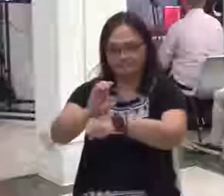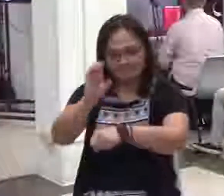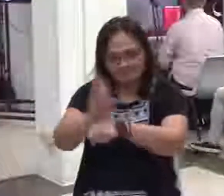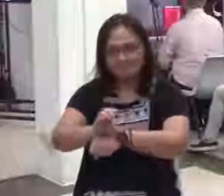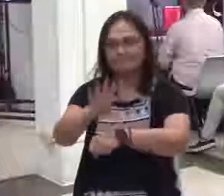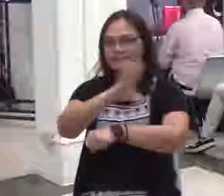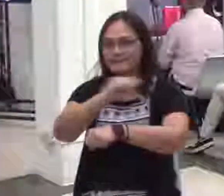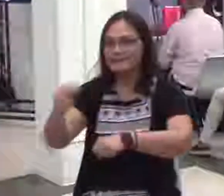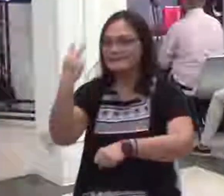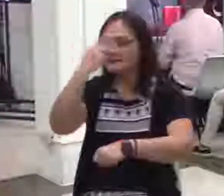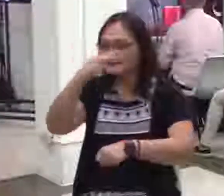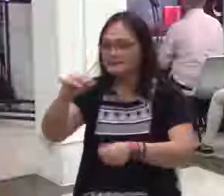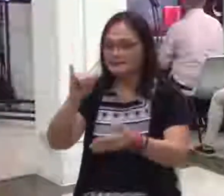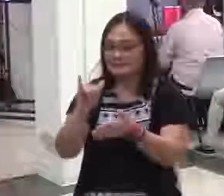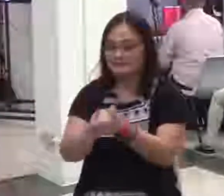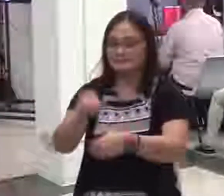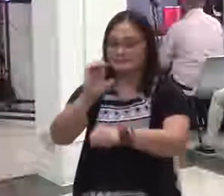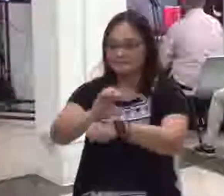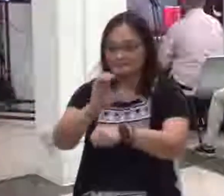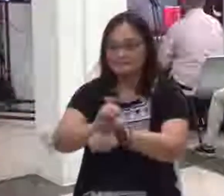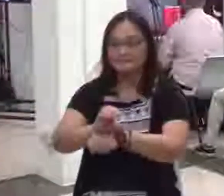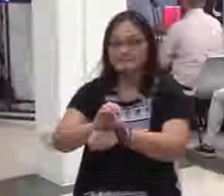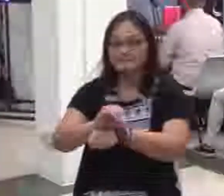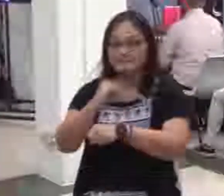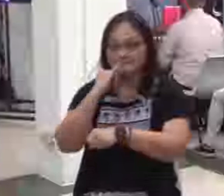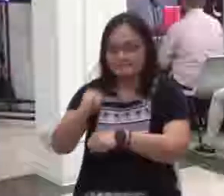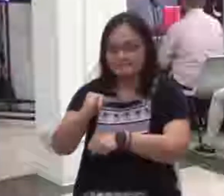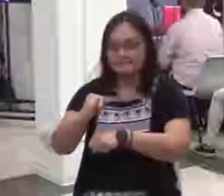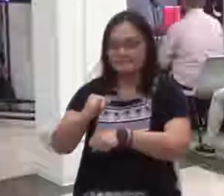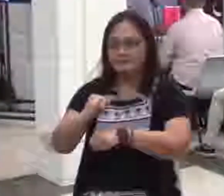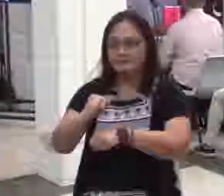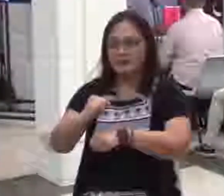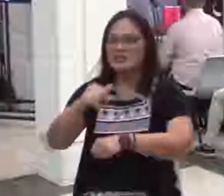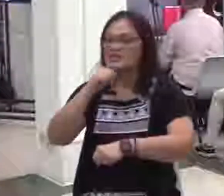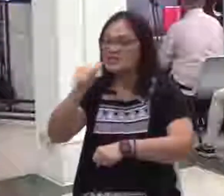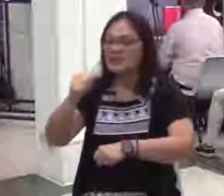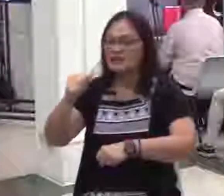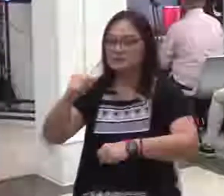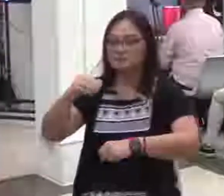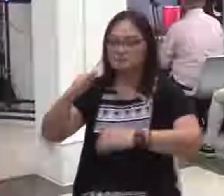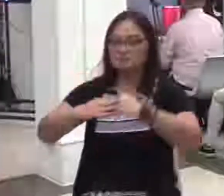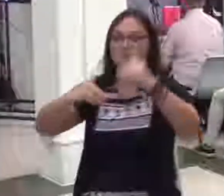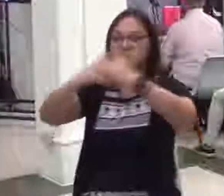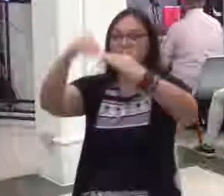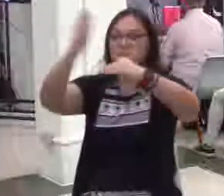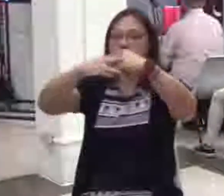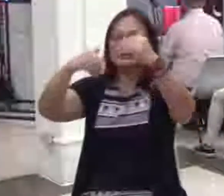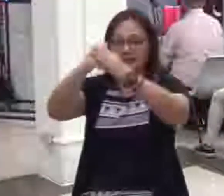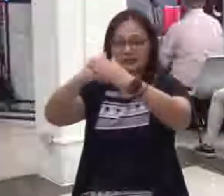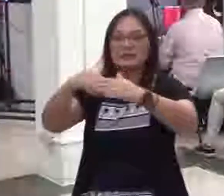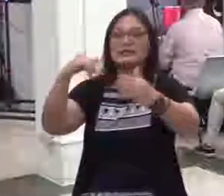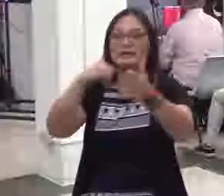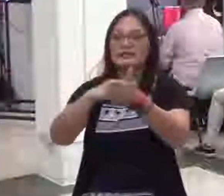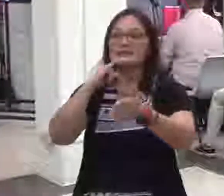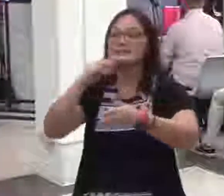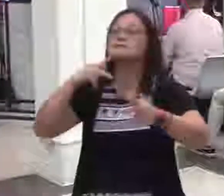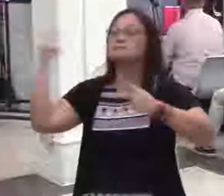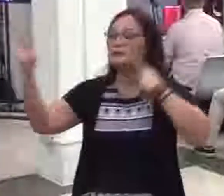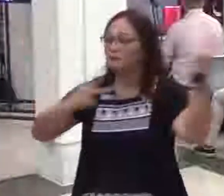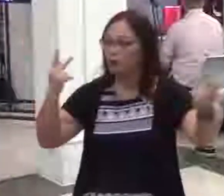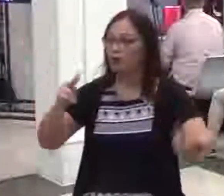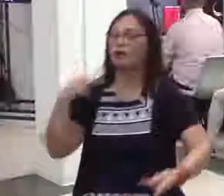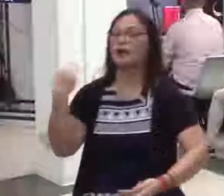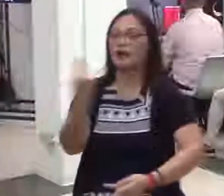seeing that the ecclesia or the church isn't just the building the ecclesia is us then pag-usapan natin ang